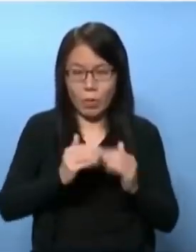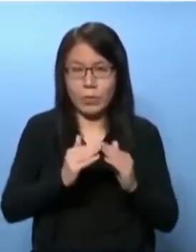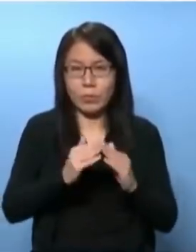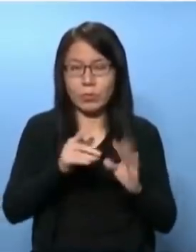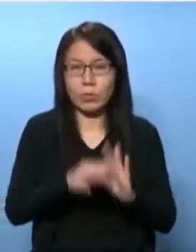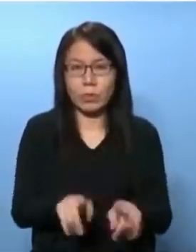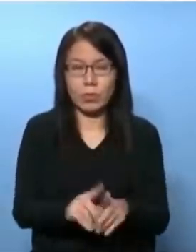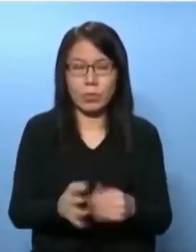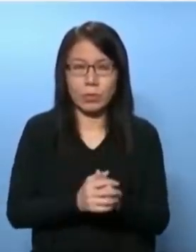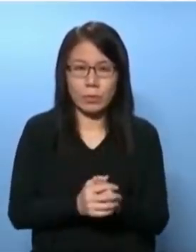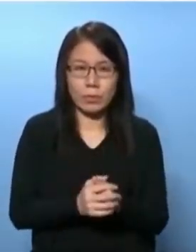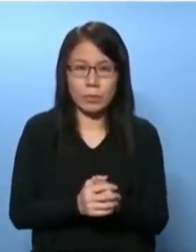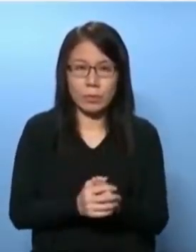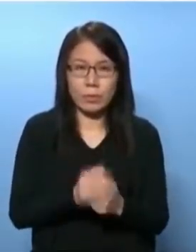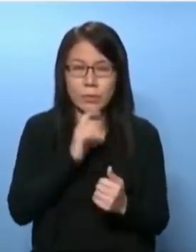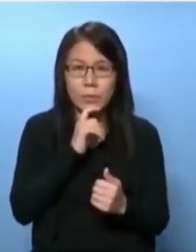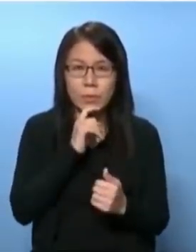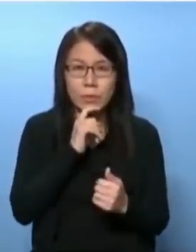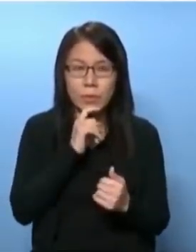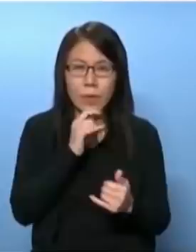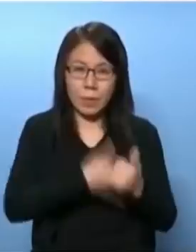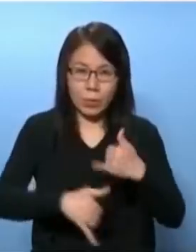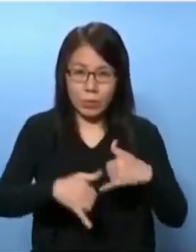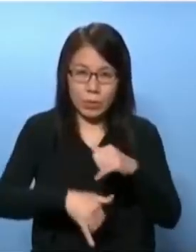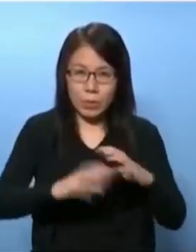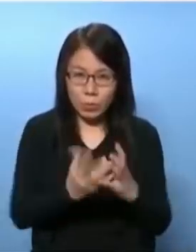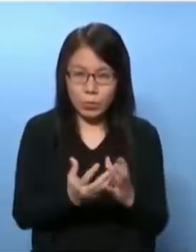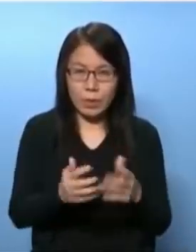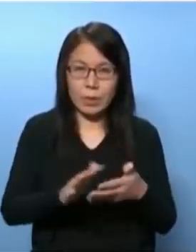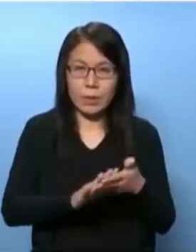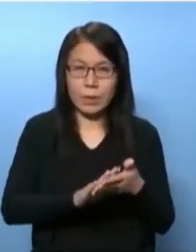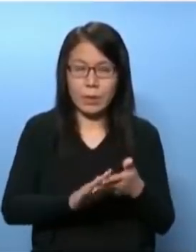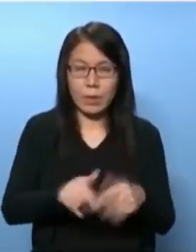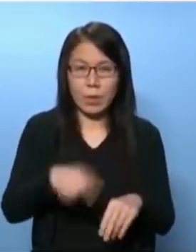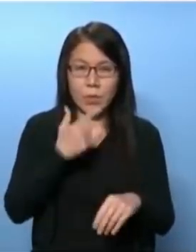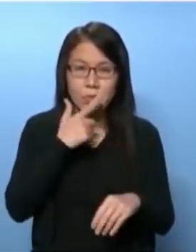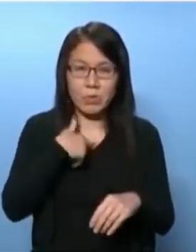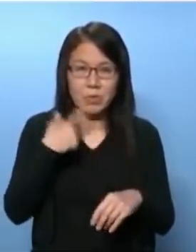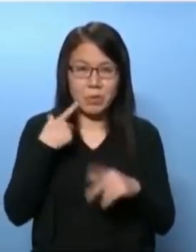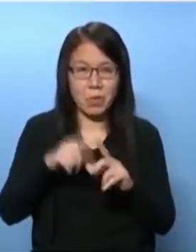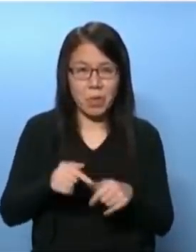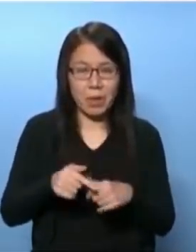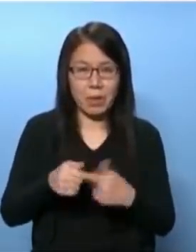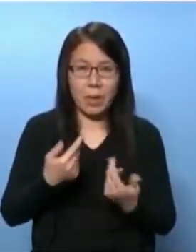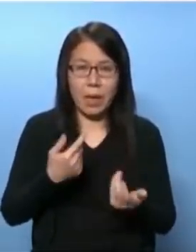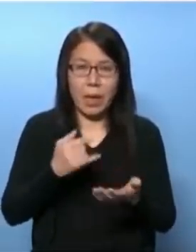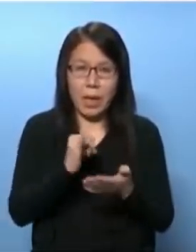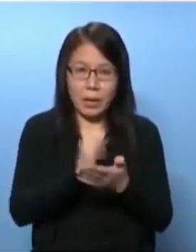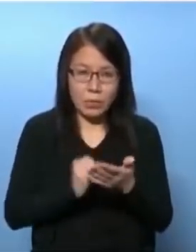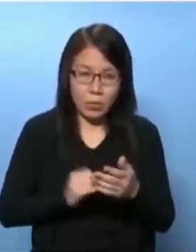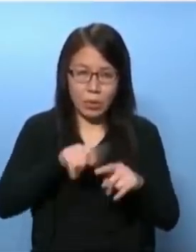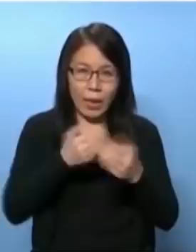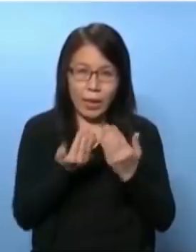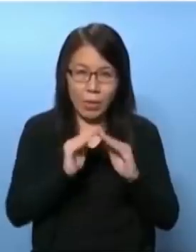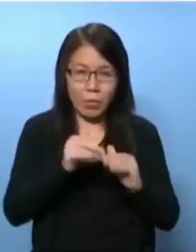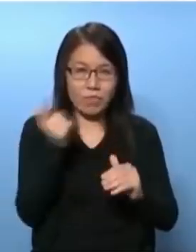看到康民署都有一些剧权事件就是我不喜欢台湾国立艺术大学就要整了